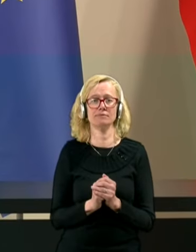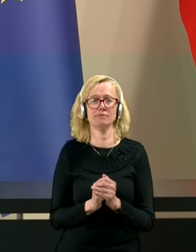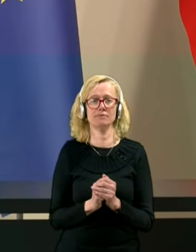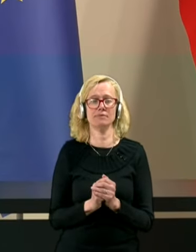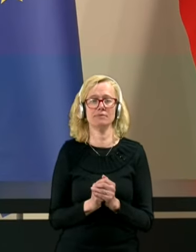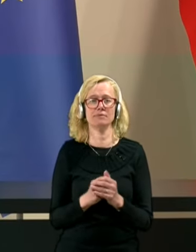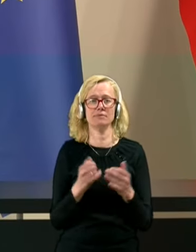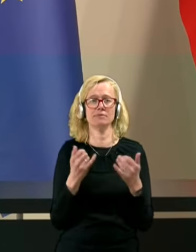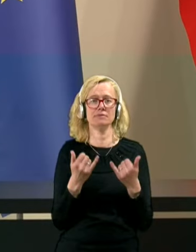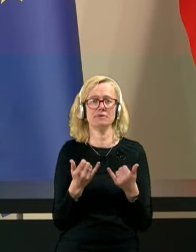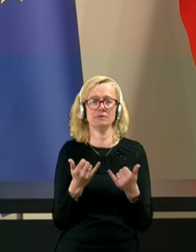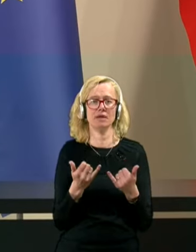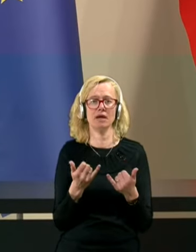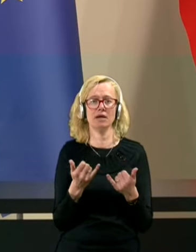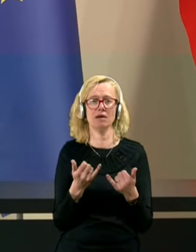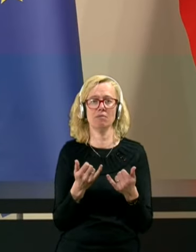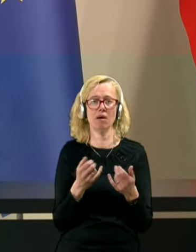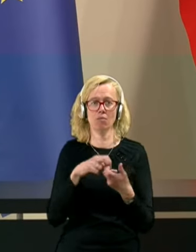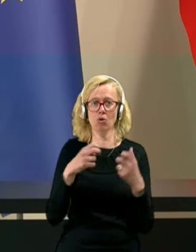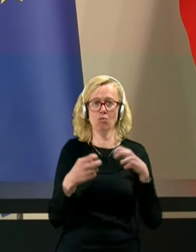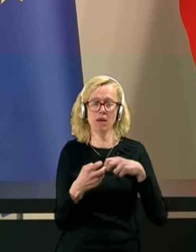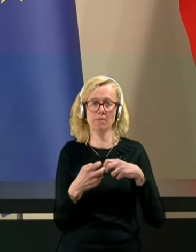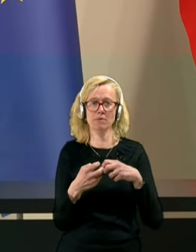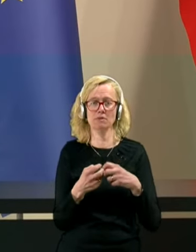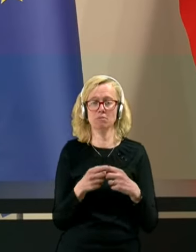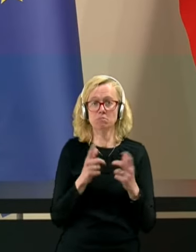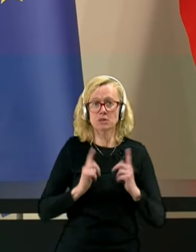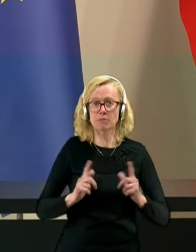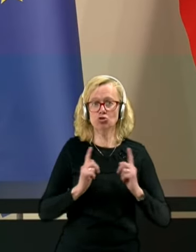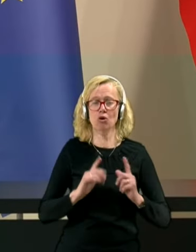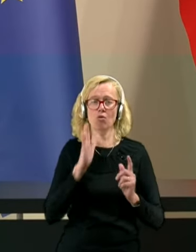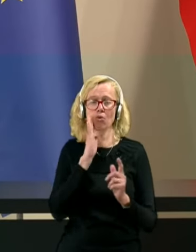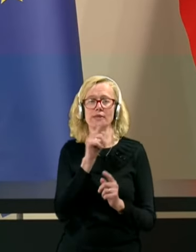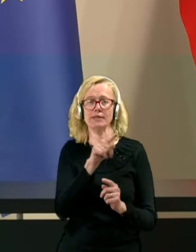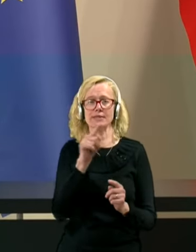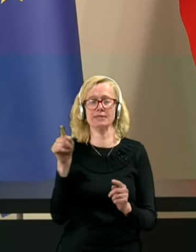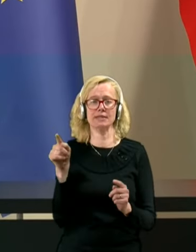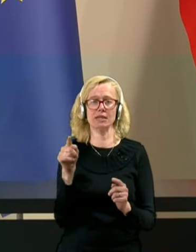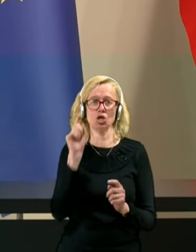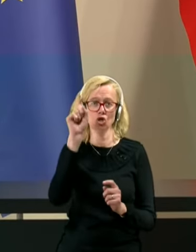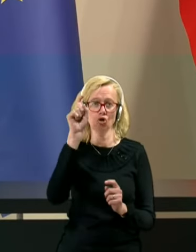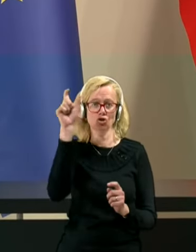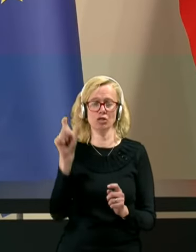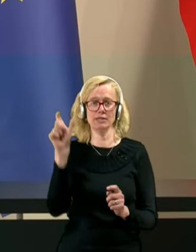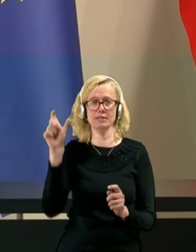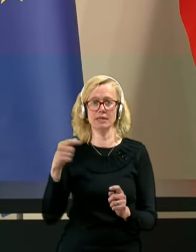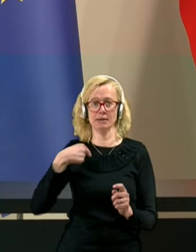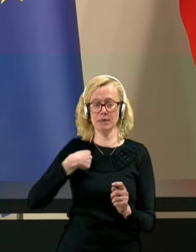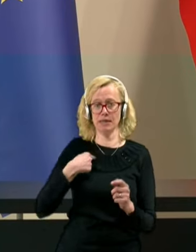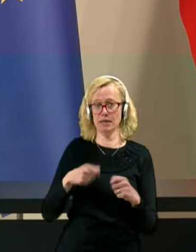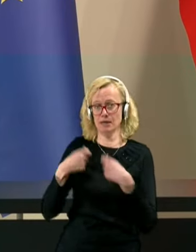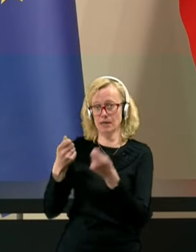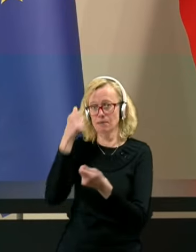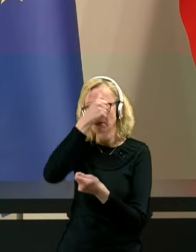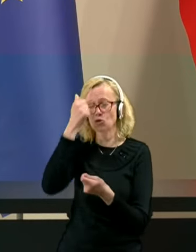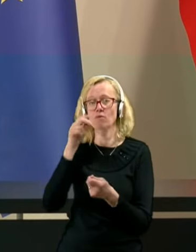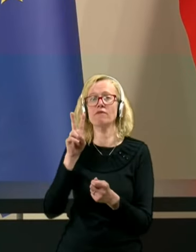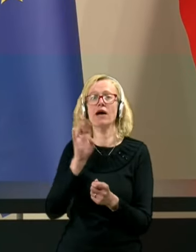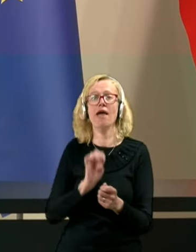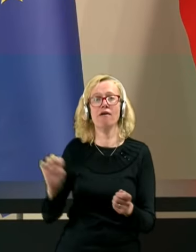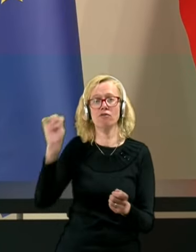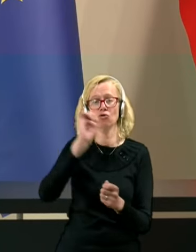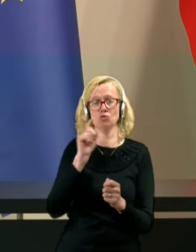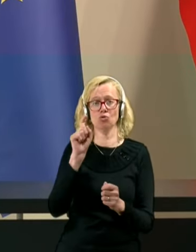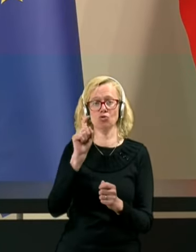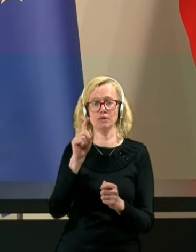Zdaj pa nam je bil problem, ker se pričakuje, da bodo tisti tožilci, ki jih imenujemo v evropsko tožilstvo,